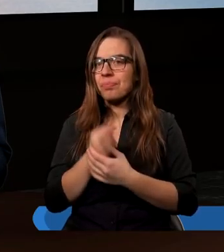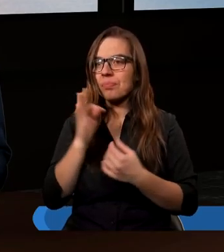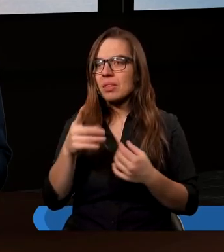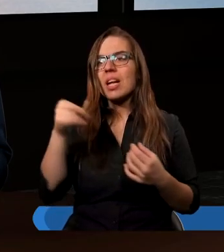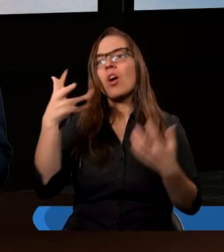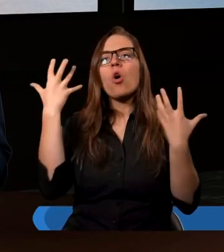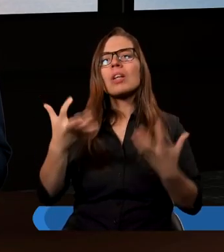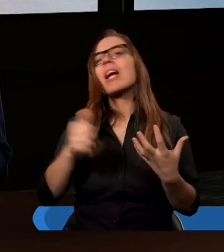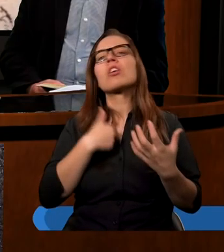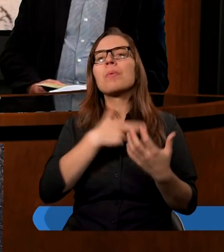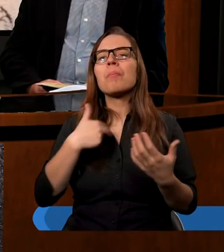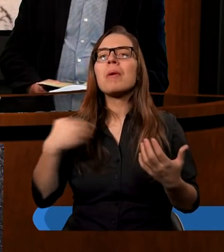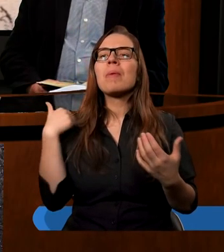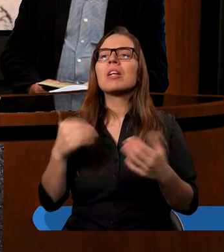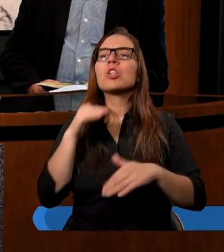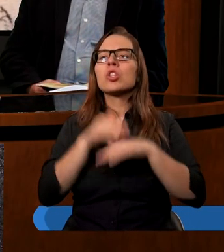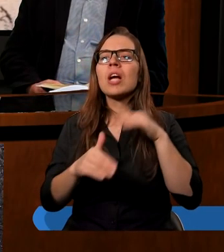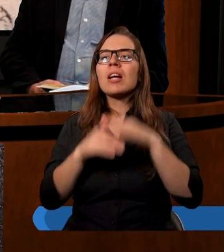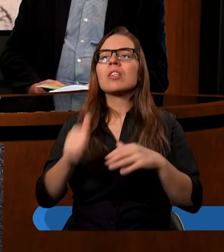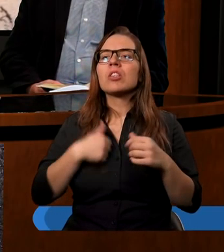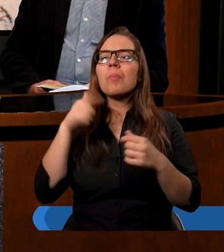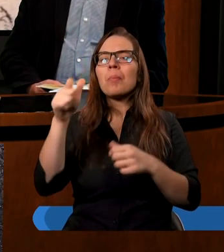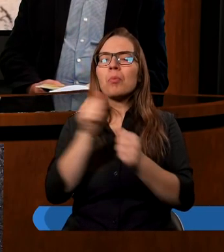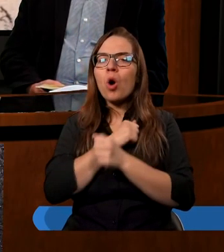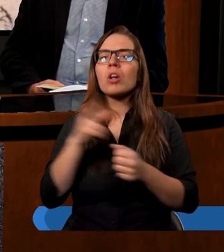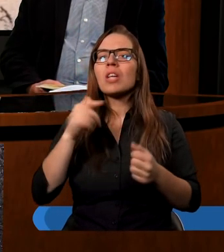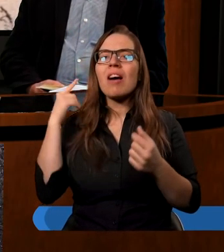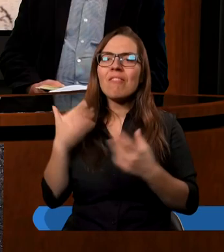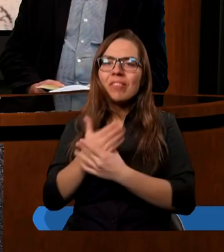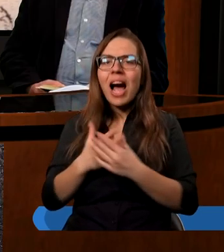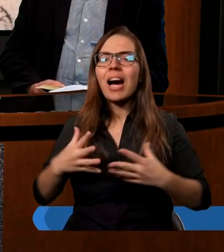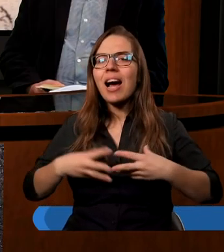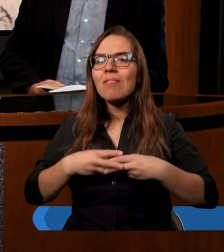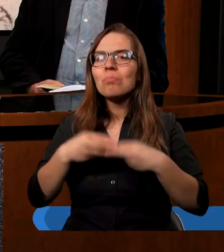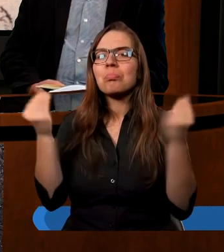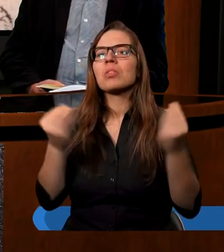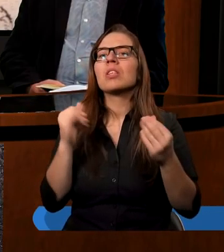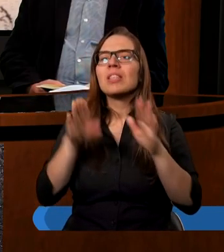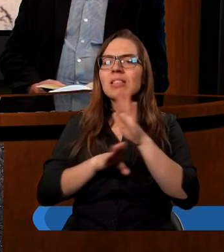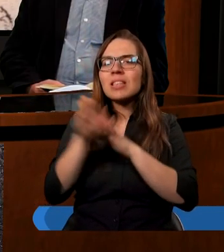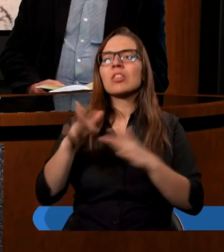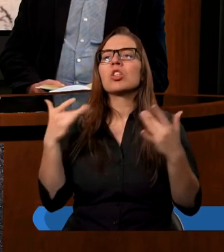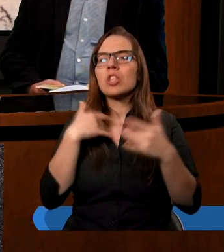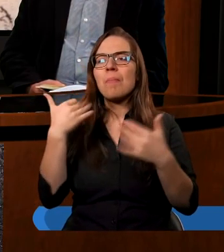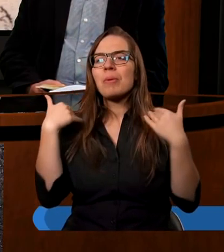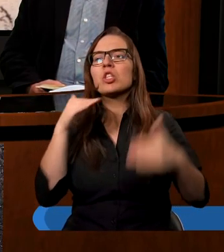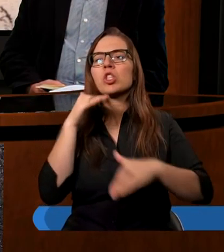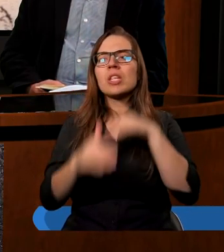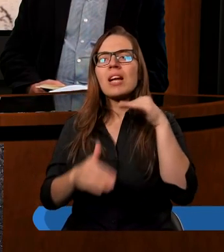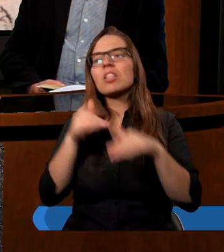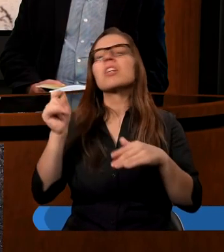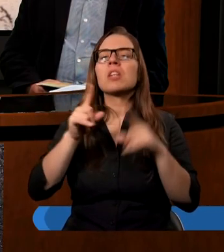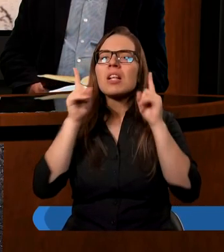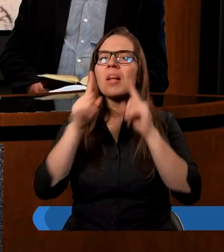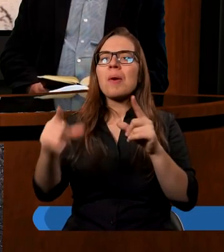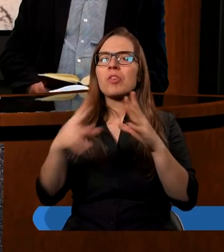żebyśmy my byli szczęśliwi. serca. Tak, ochotnego serca, żeby nasza wiara rosła, nasze zaufanie. Przez to będziemy szczęśliwsi. I tak